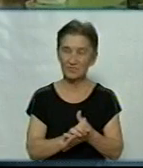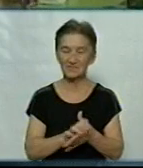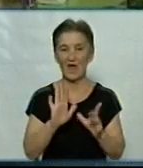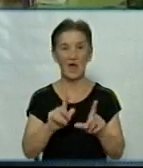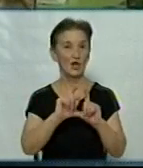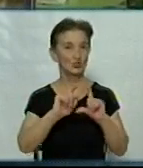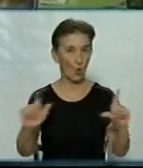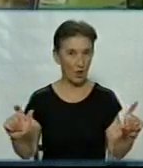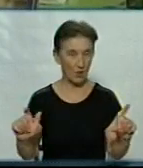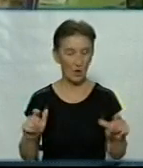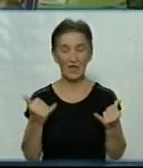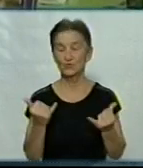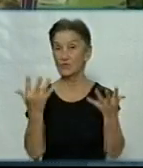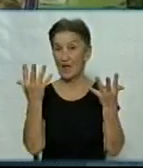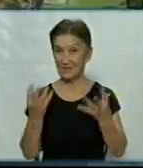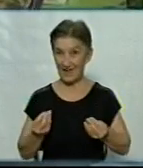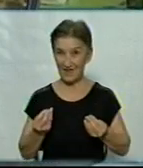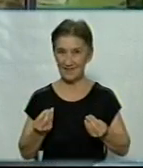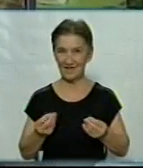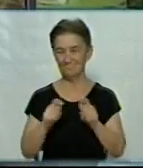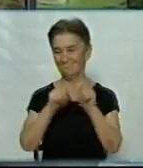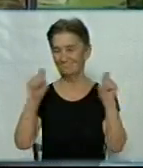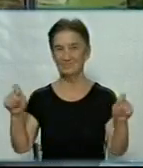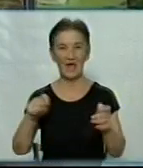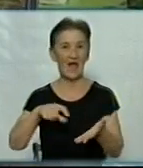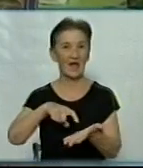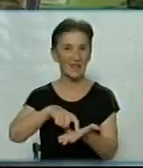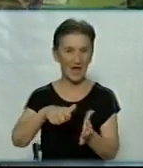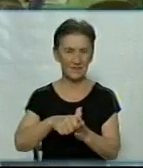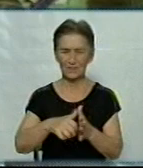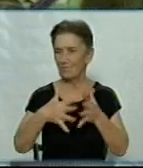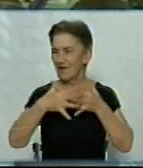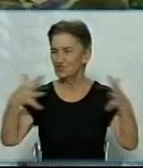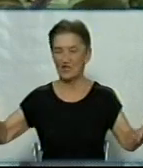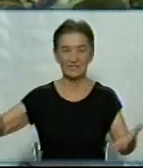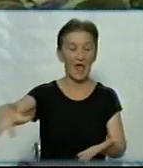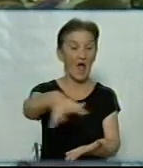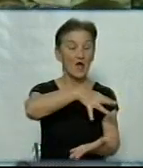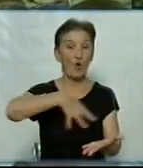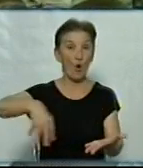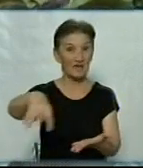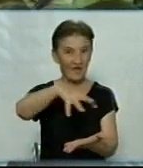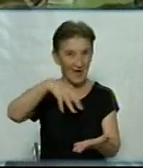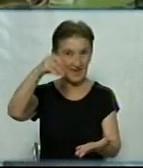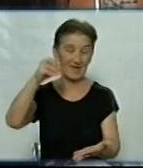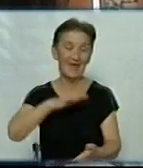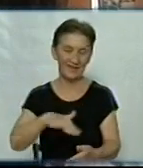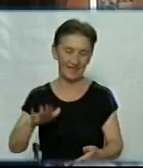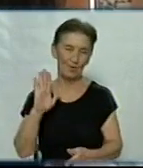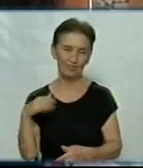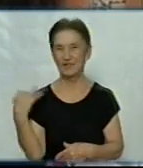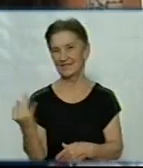нас сьогодні день народження класу, у нас величезний каравай. Ми будемо святкувати, дітям буде цікаво.